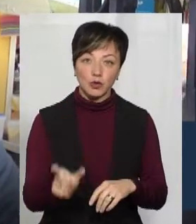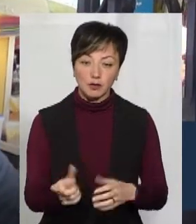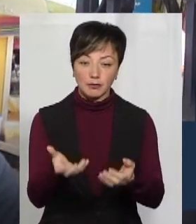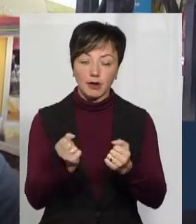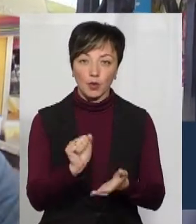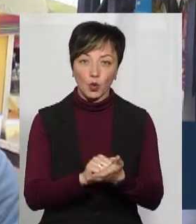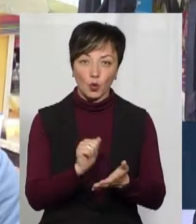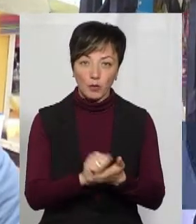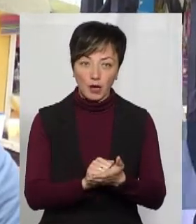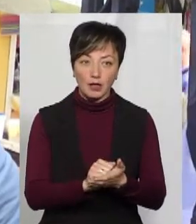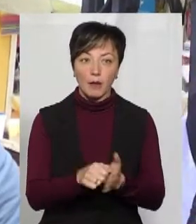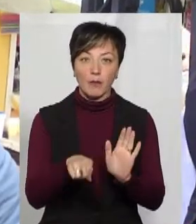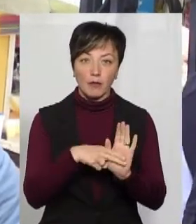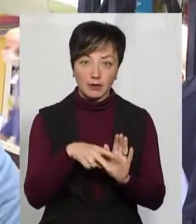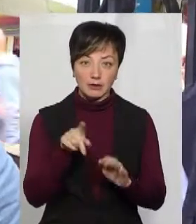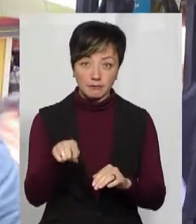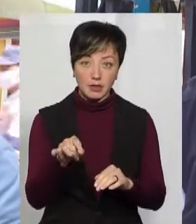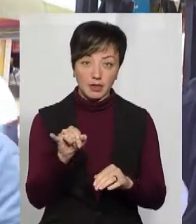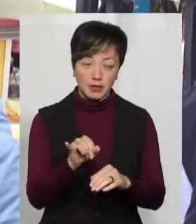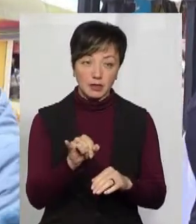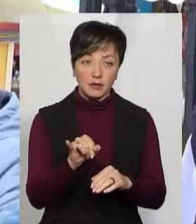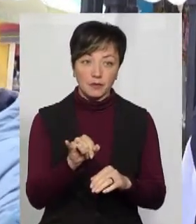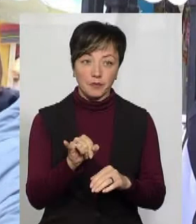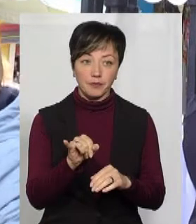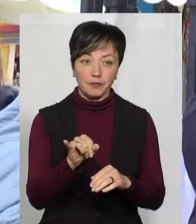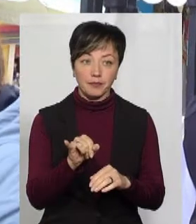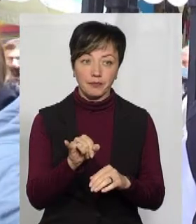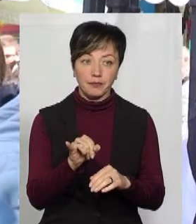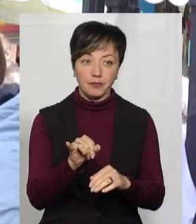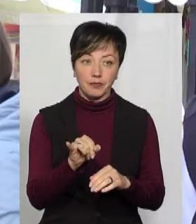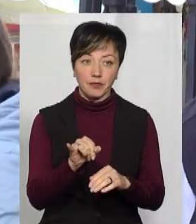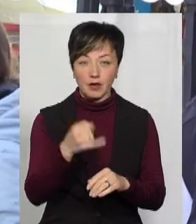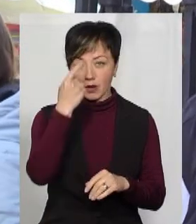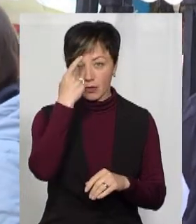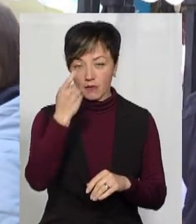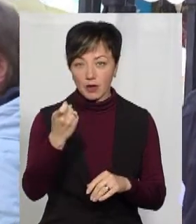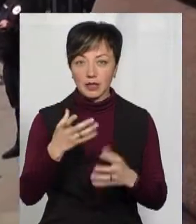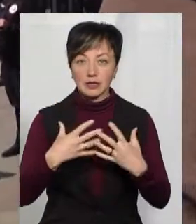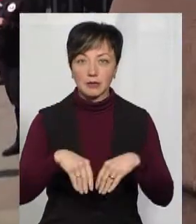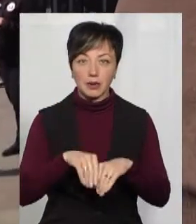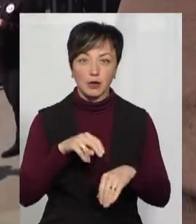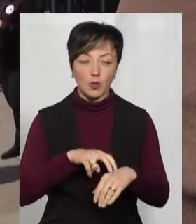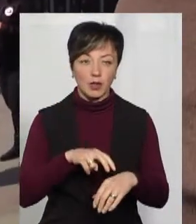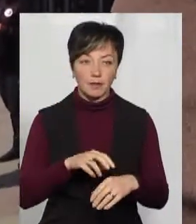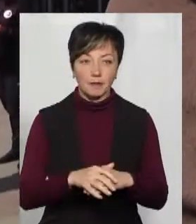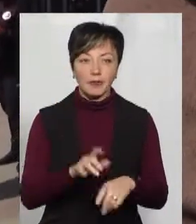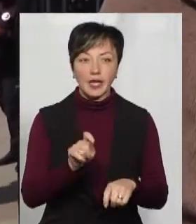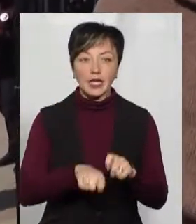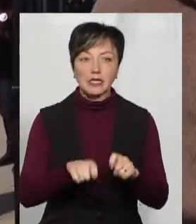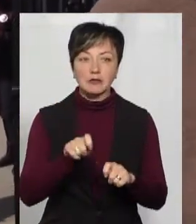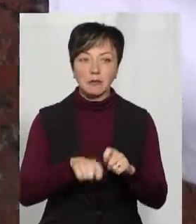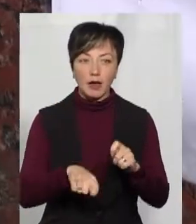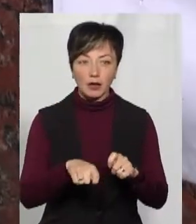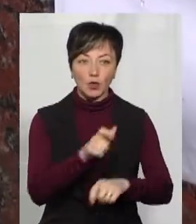документи, відповідно, яка в них прописка, і відповідно тоді вже повідомляємо сімейного лікаря. Інспектор муніципальної